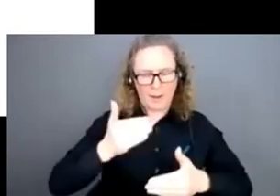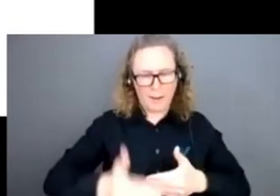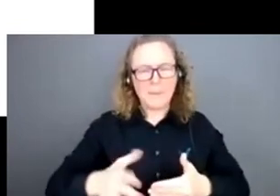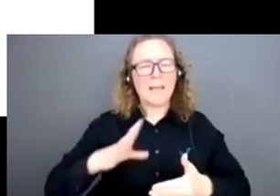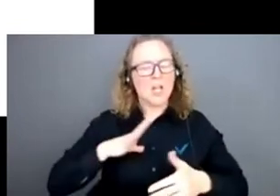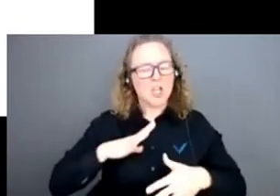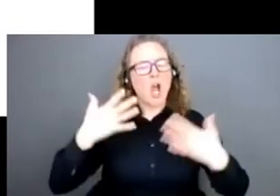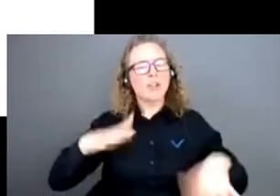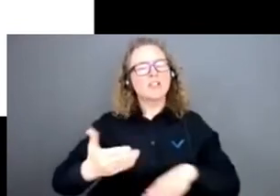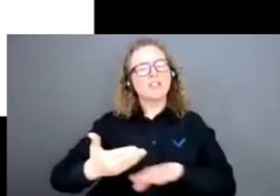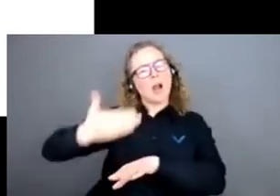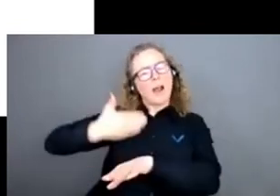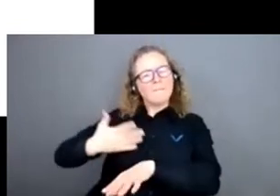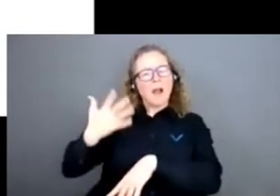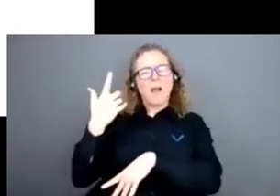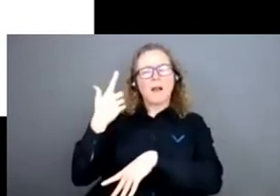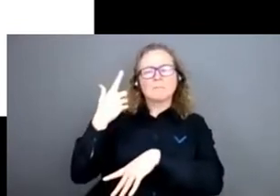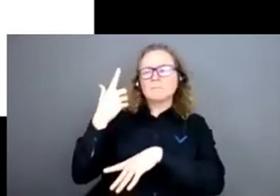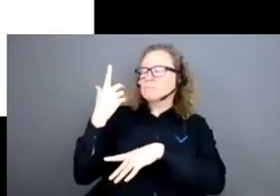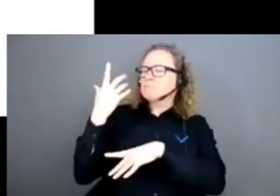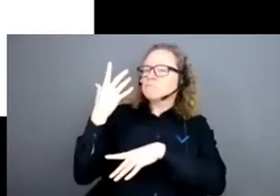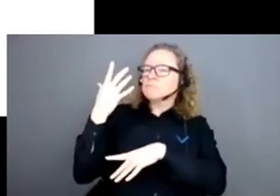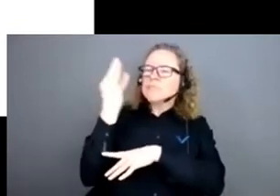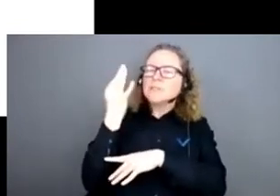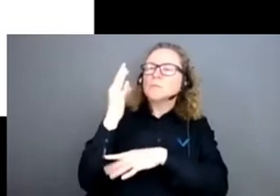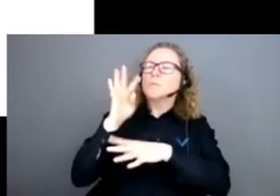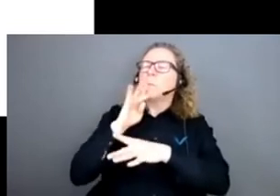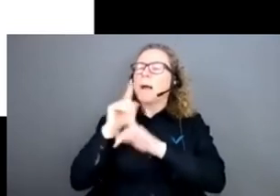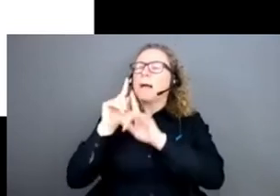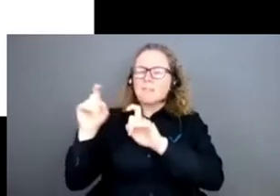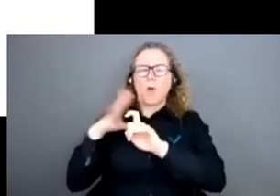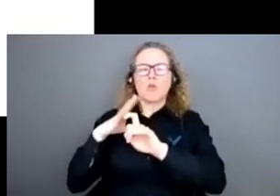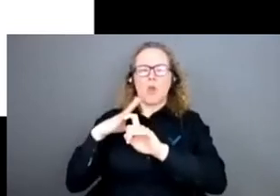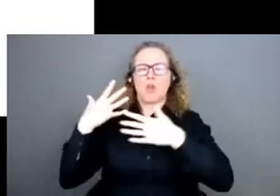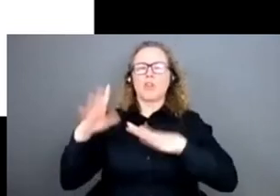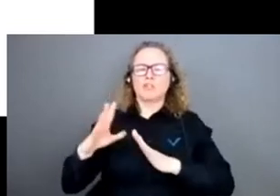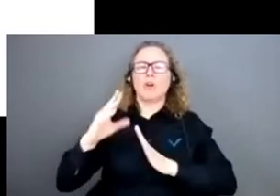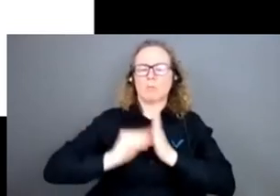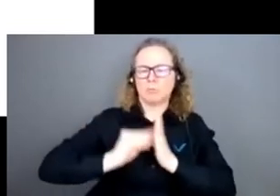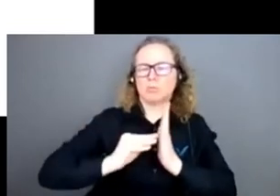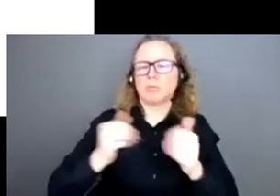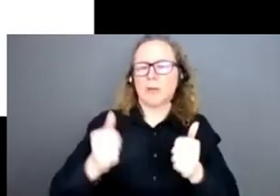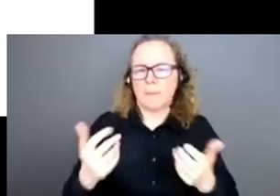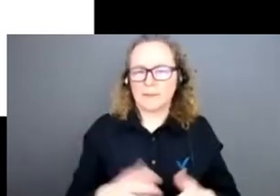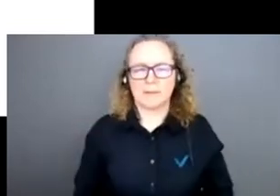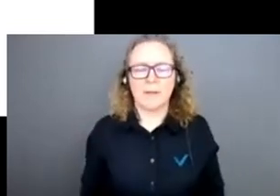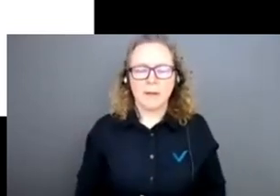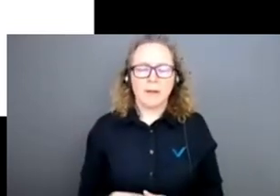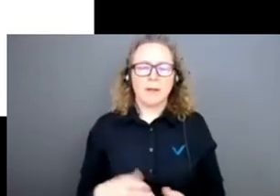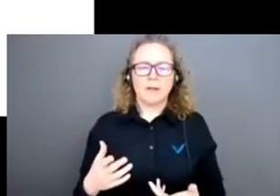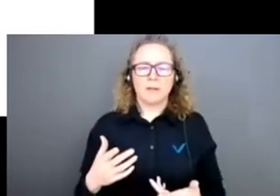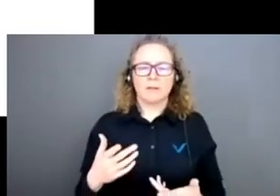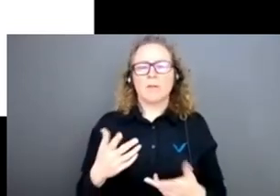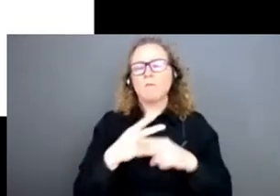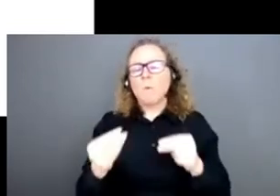installé dans la philanthropie états-unienne avant son apparition. Alors, je vais vous épargner le